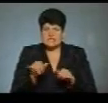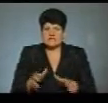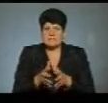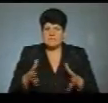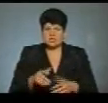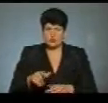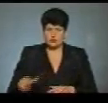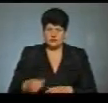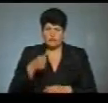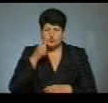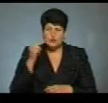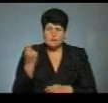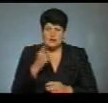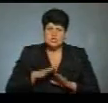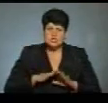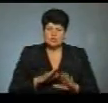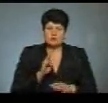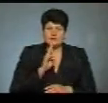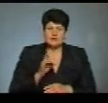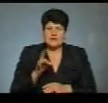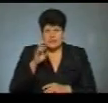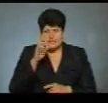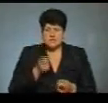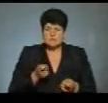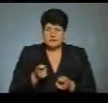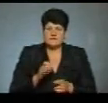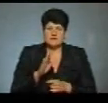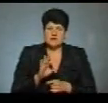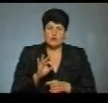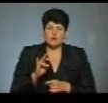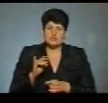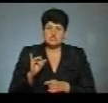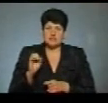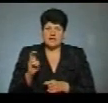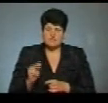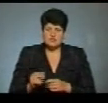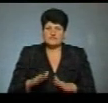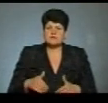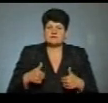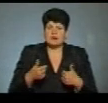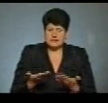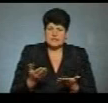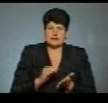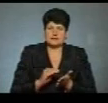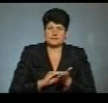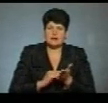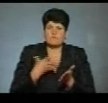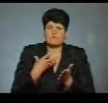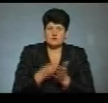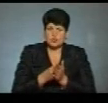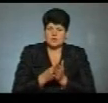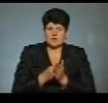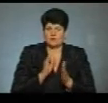Учора перший заступник голови Кременецької райдержадміністрації В'ячеслав Онишкевич у звернення, яке оприлюднив на своїй сторінці у